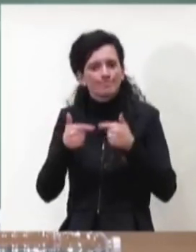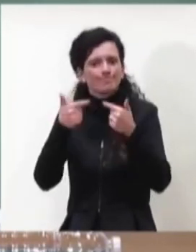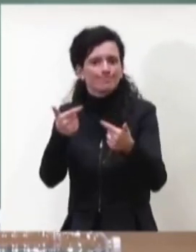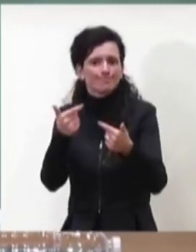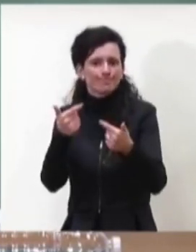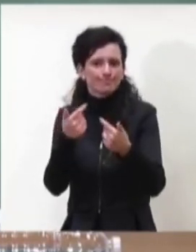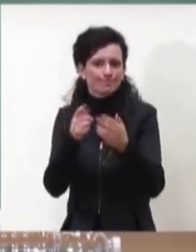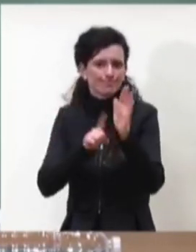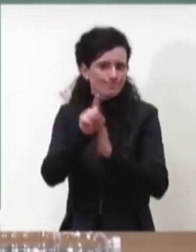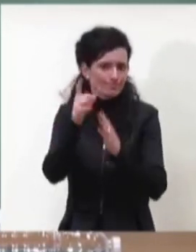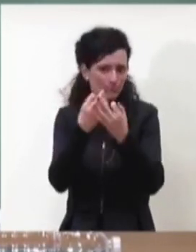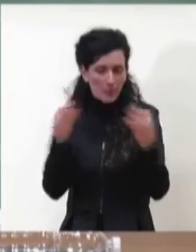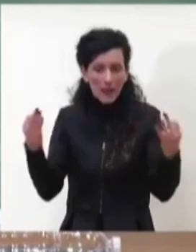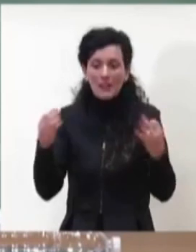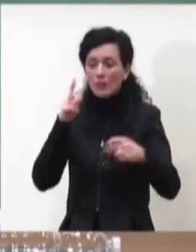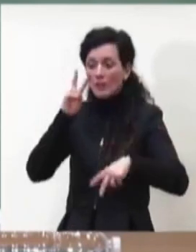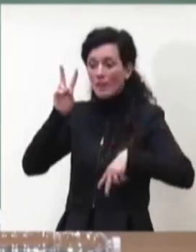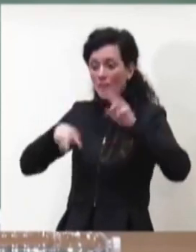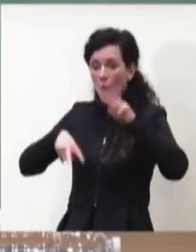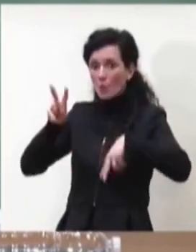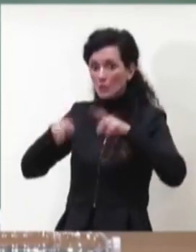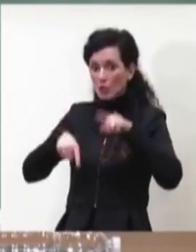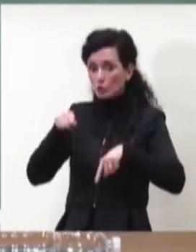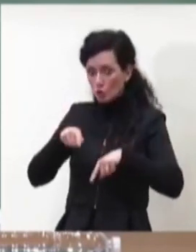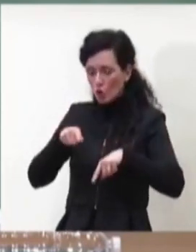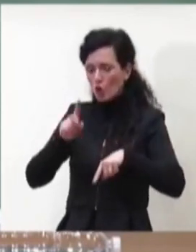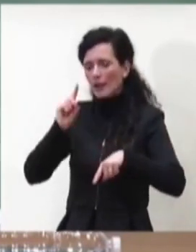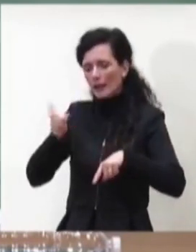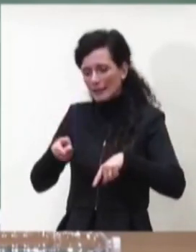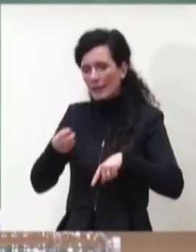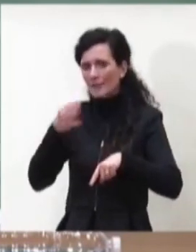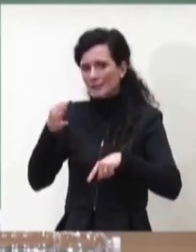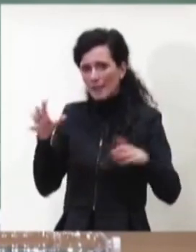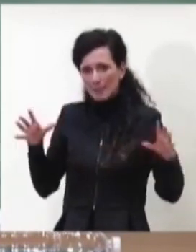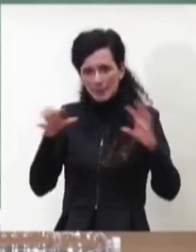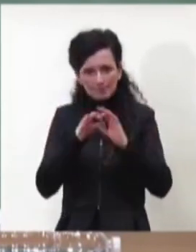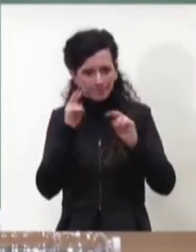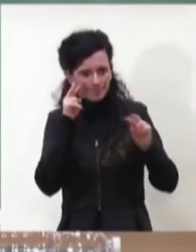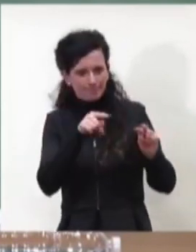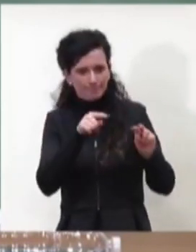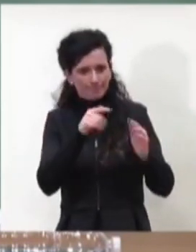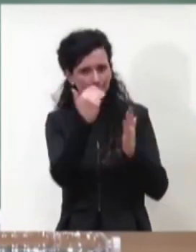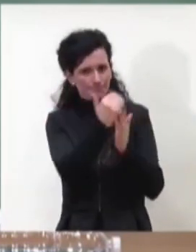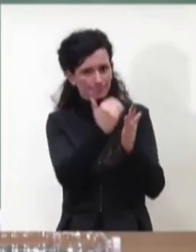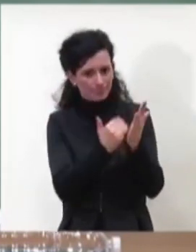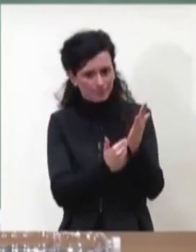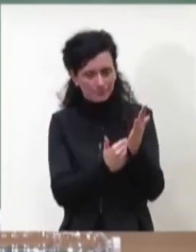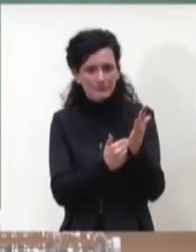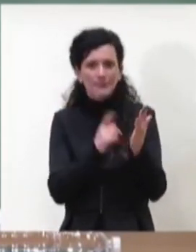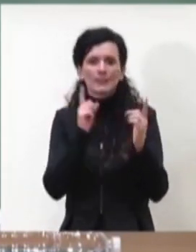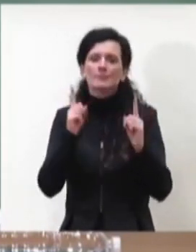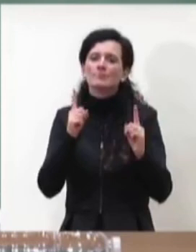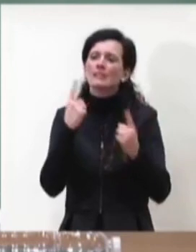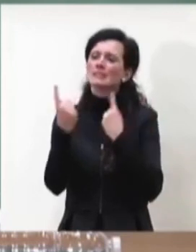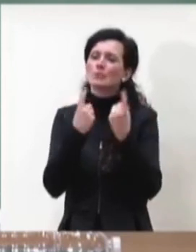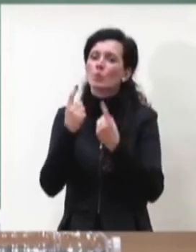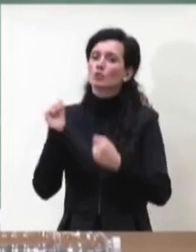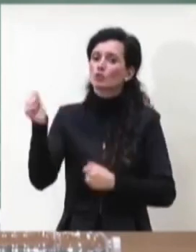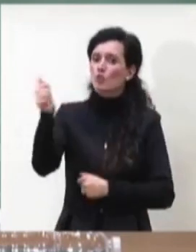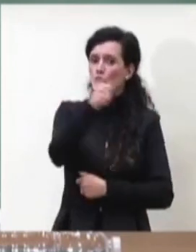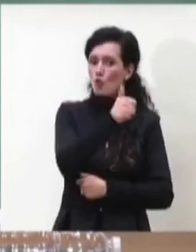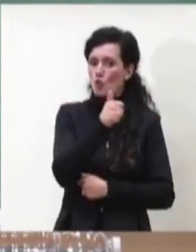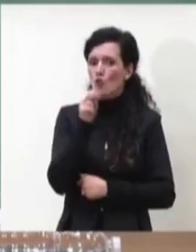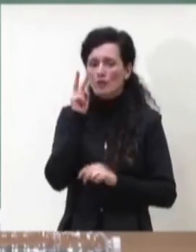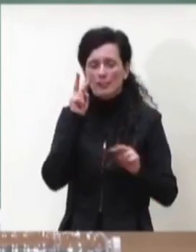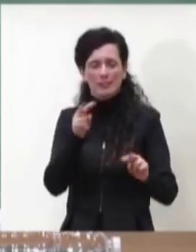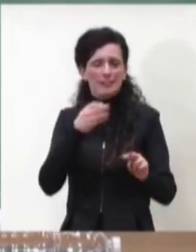la valutazione dovrà essere fatta proprio tenendo conto di questi piani e anche dell'incidenza diversa che c'è nei vari contesti quindi è un